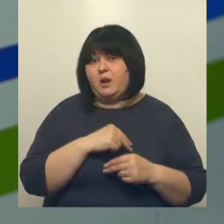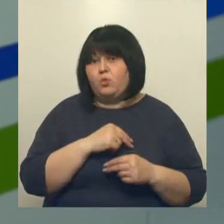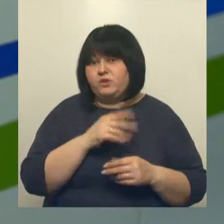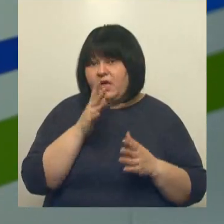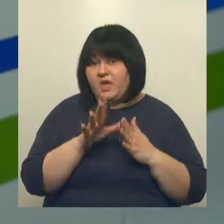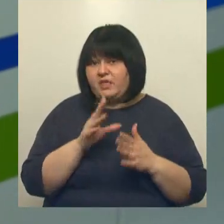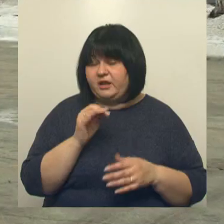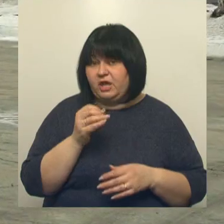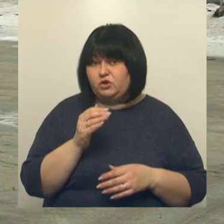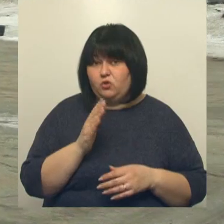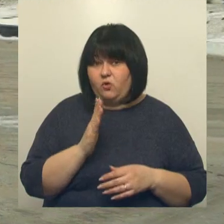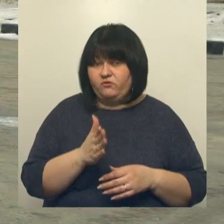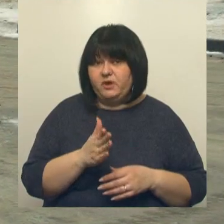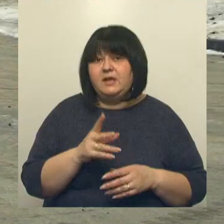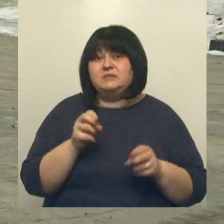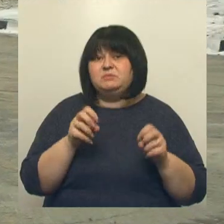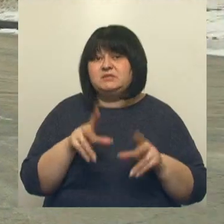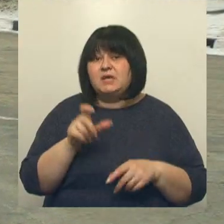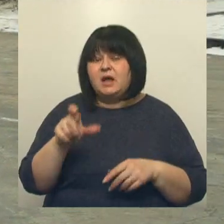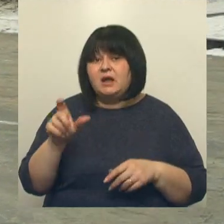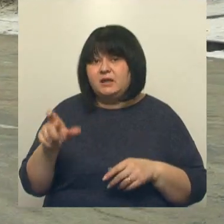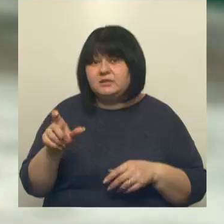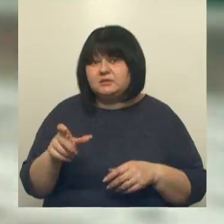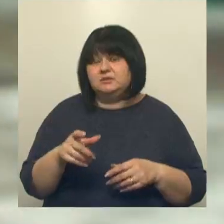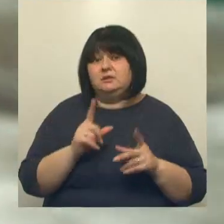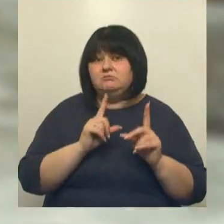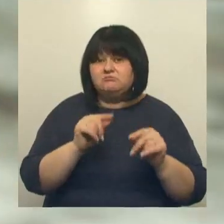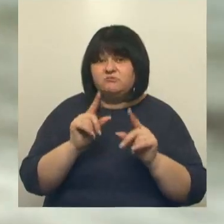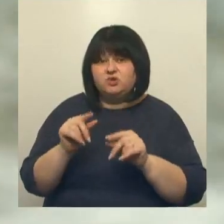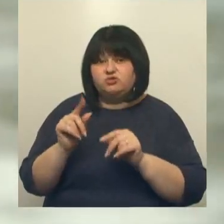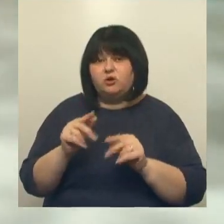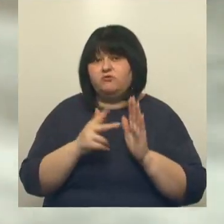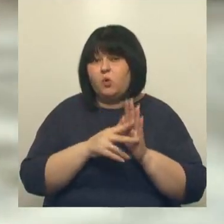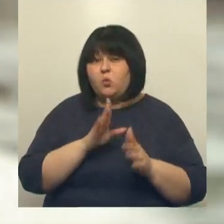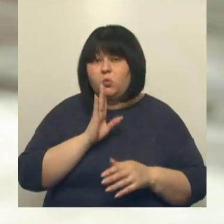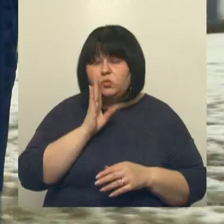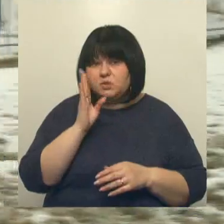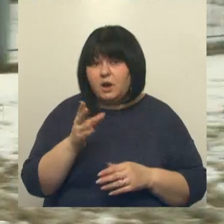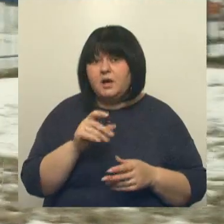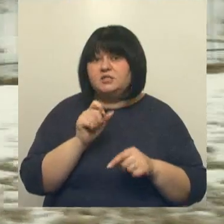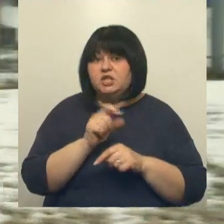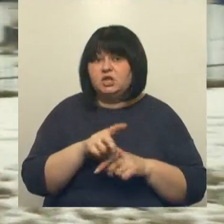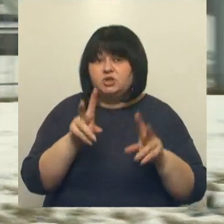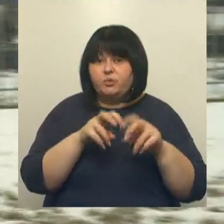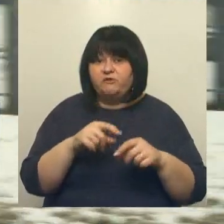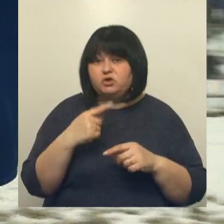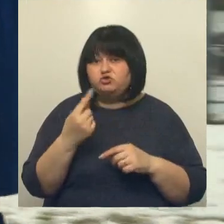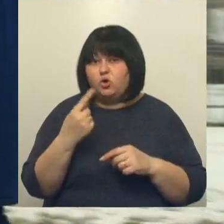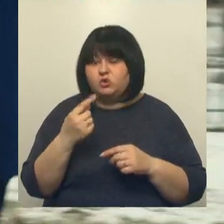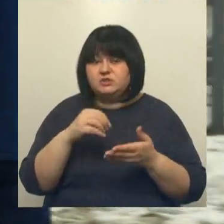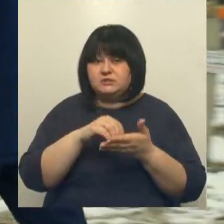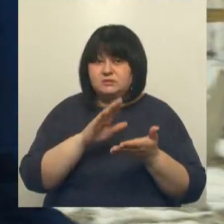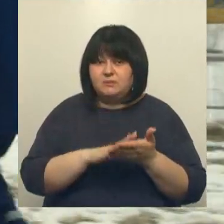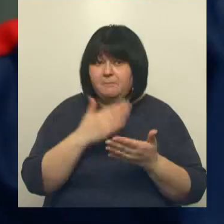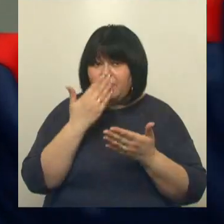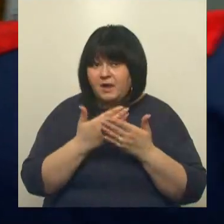Специалисты отдела учета электроэнергии, оптимизации потерь выезжают на маршрут в 8 утра. Задача проверить счетчики, снять показания,